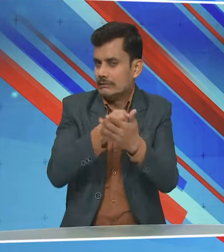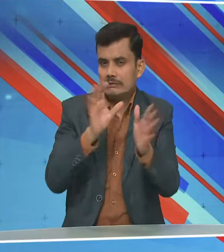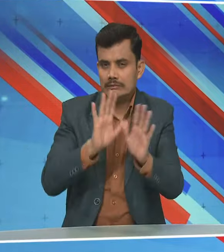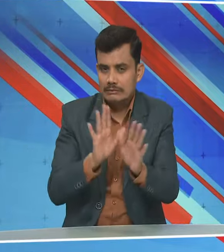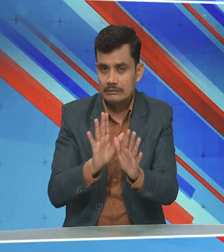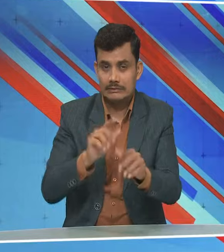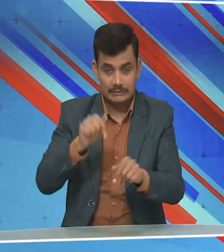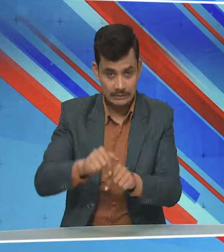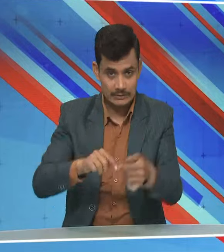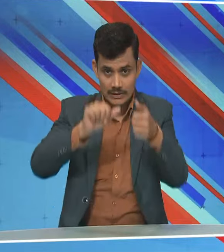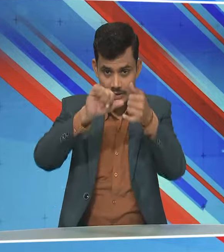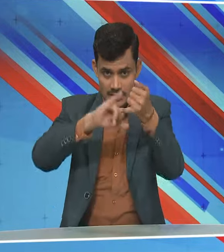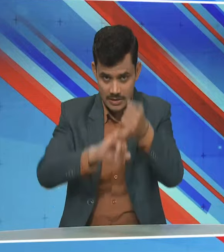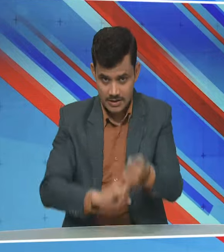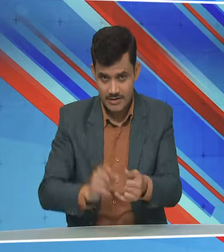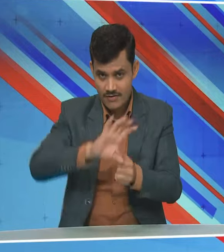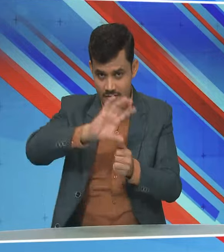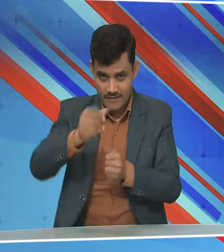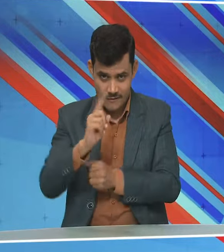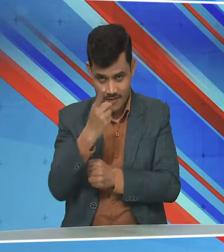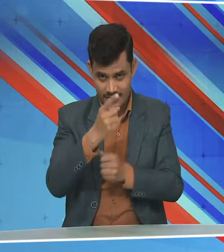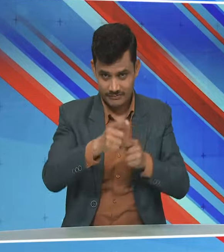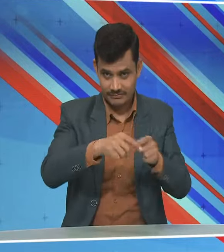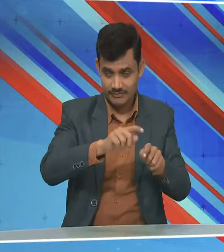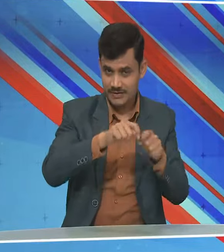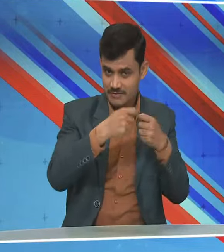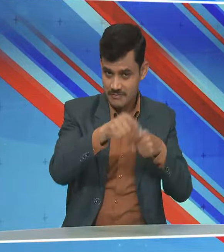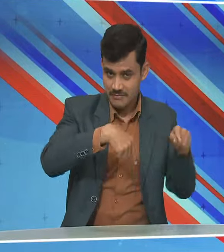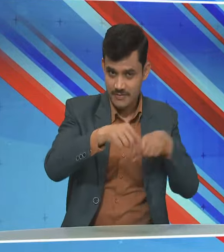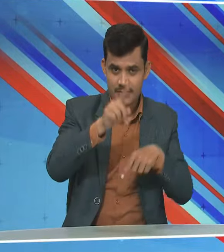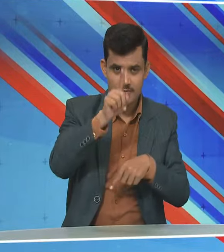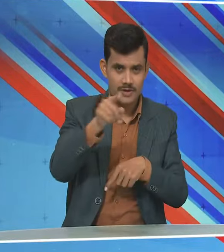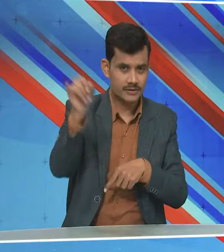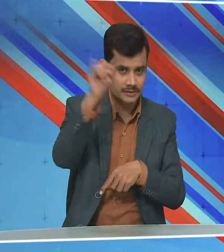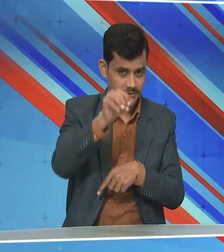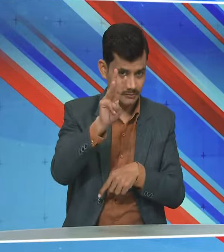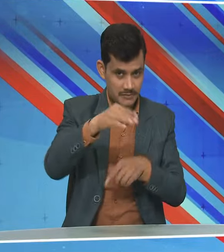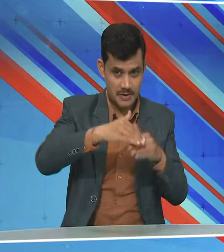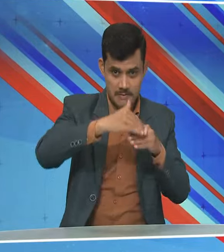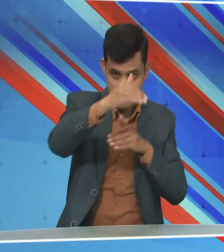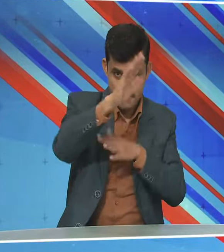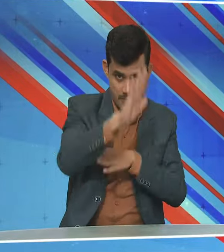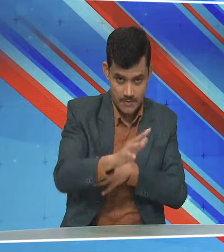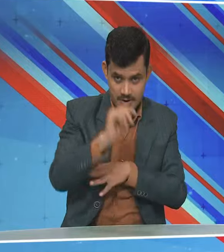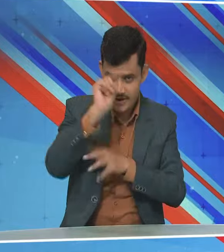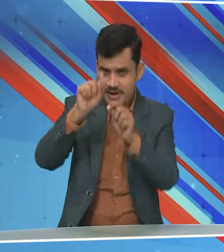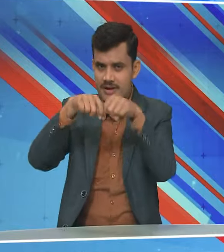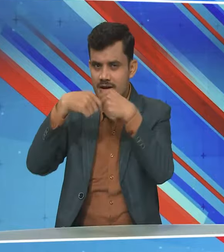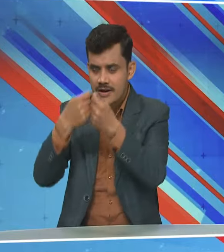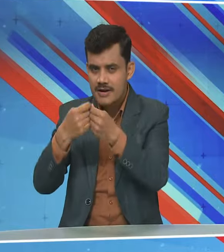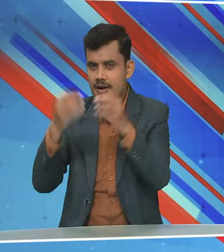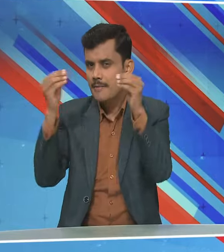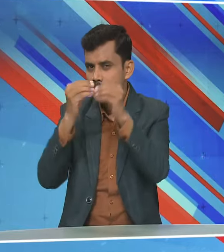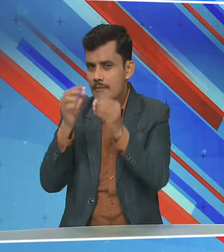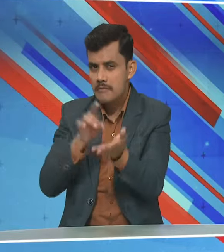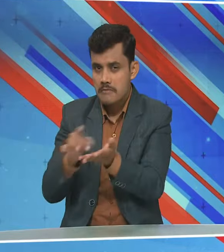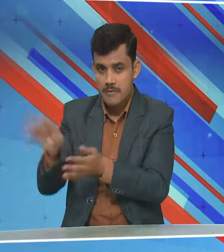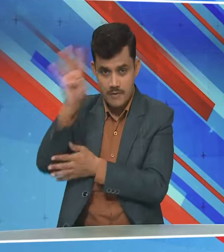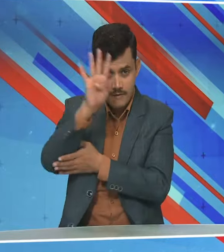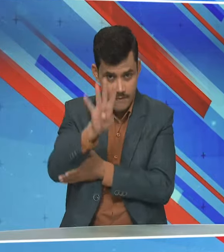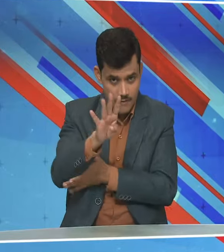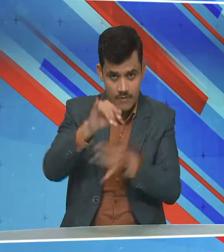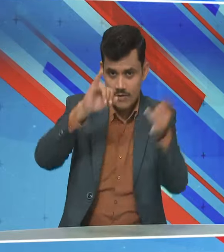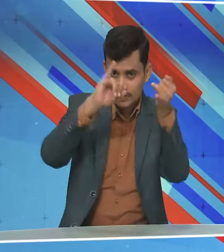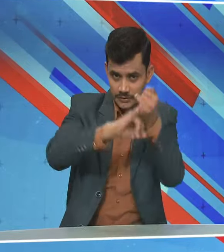तरह देक्षिन अफरीका ने पहली पारी के अधार पर 163 रन की बढ़त बनाई भारत की तरफ से बुम्रा ने चार और सिराज ने